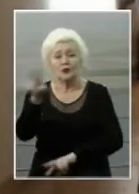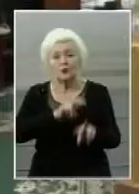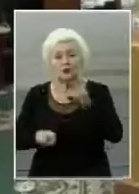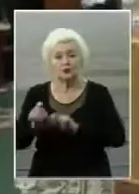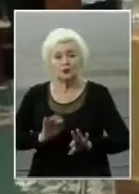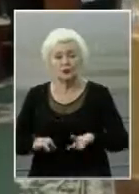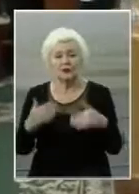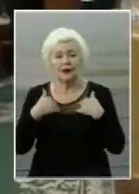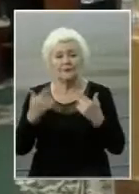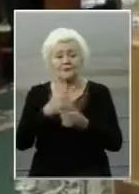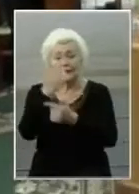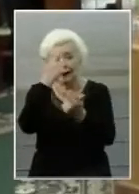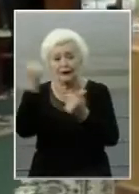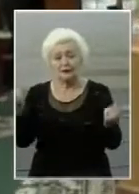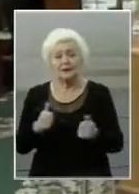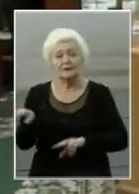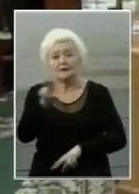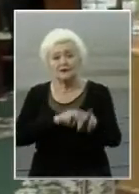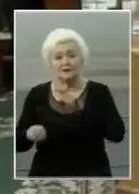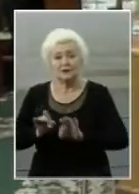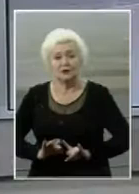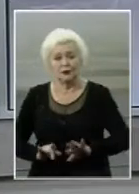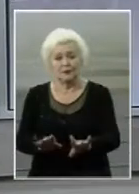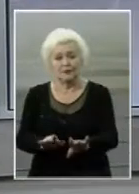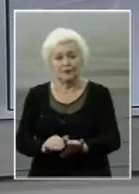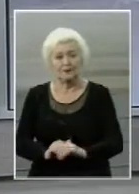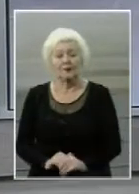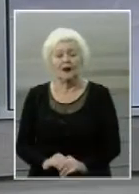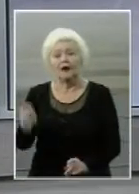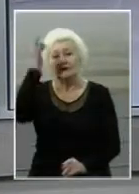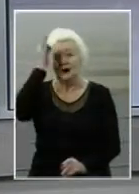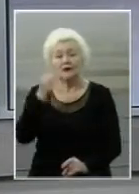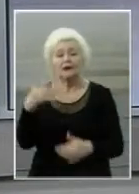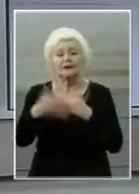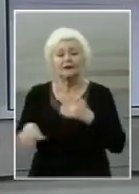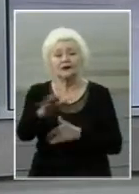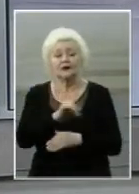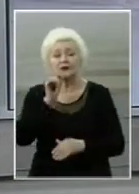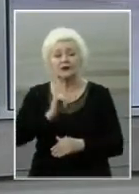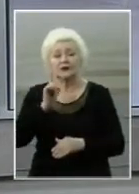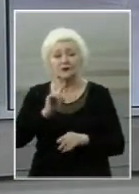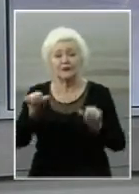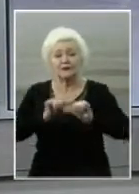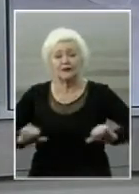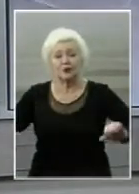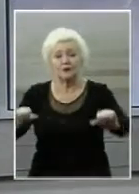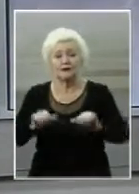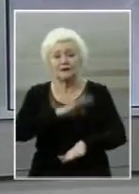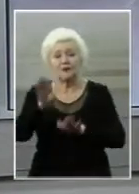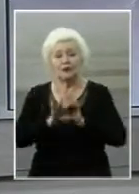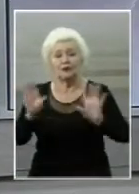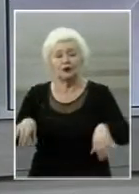дії, негласні слідчі пошукові дії». Нагадаємо, у Херсоні тимчасова слідча комісія під